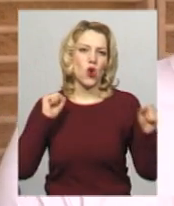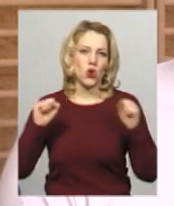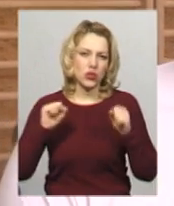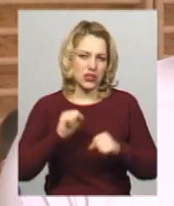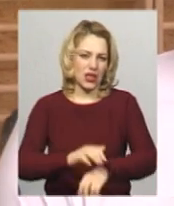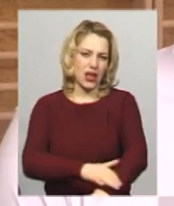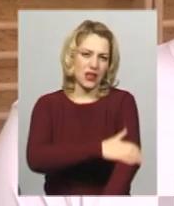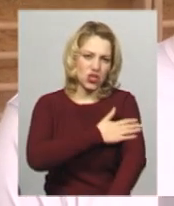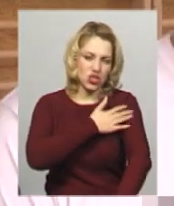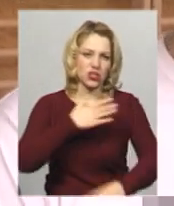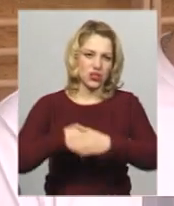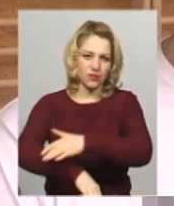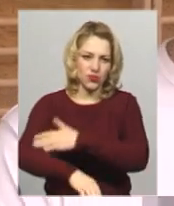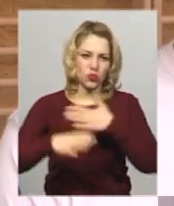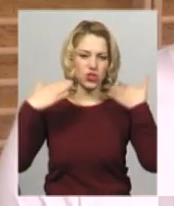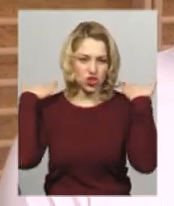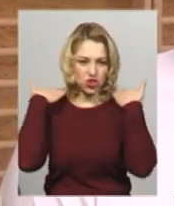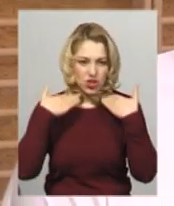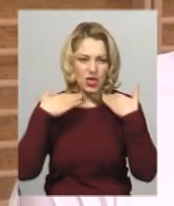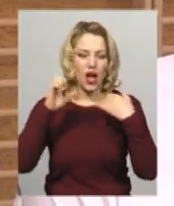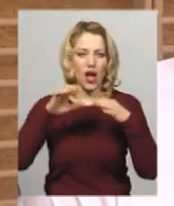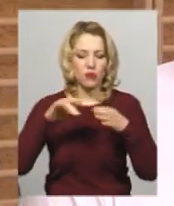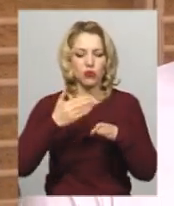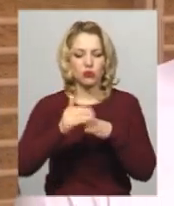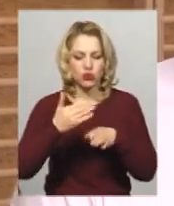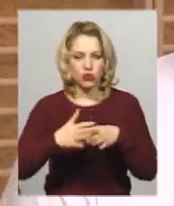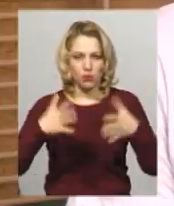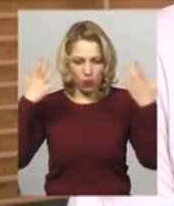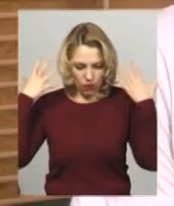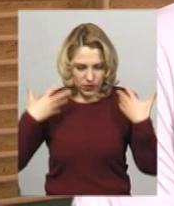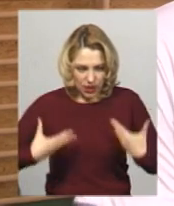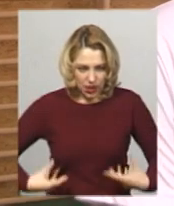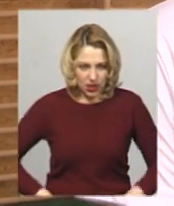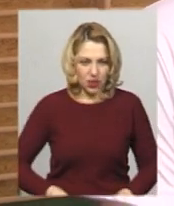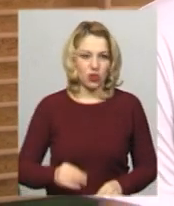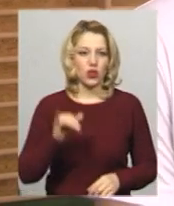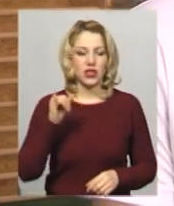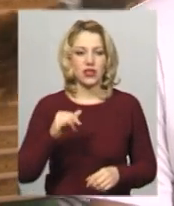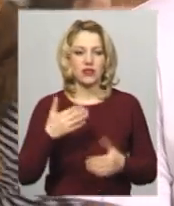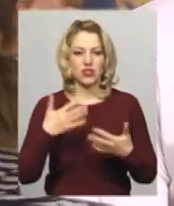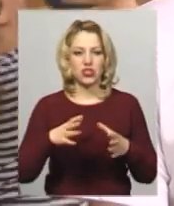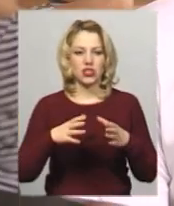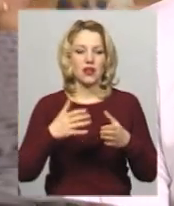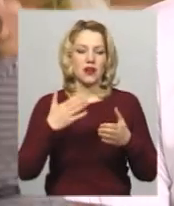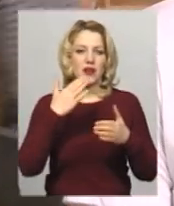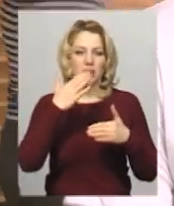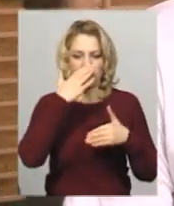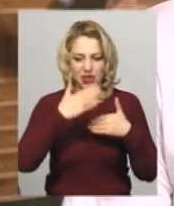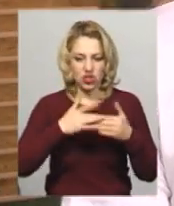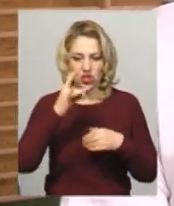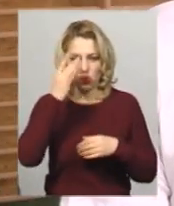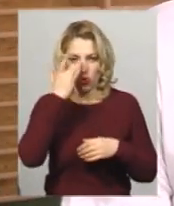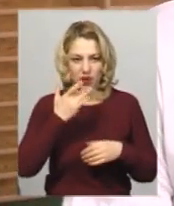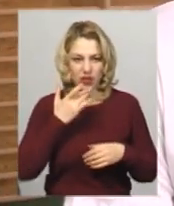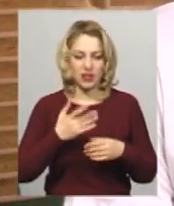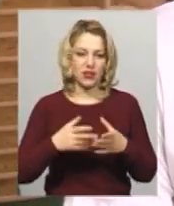шиї, потім поступово переходили до обтирання всього тіла. На весні, ближче до літа ми плануємо